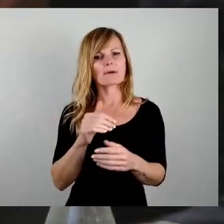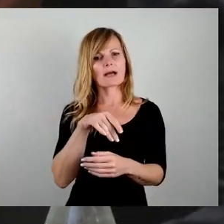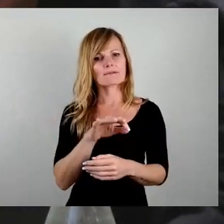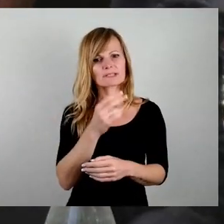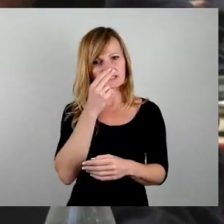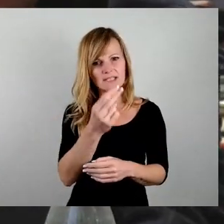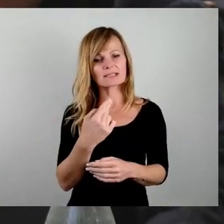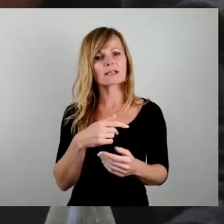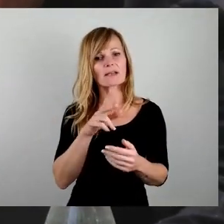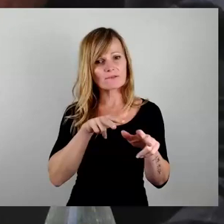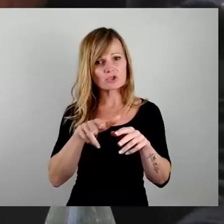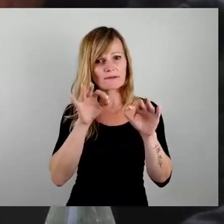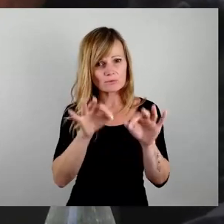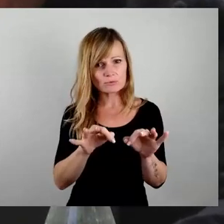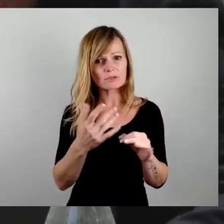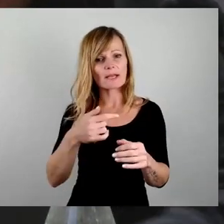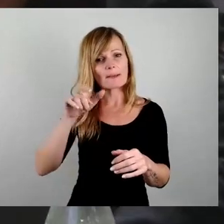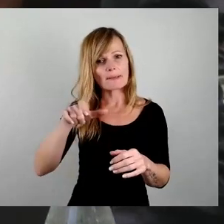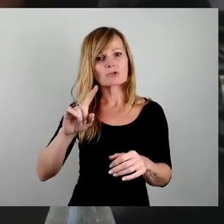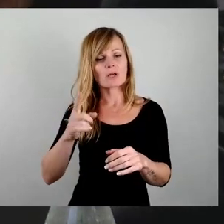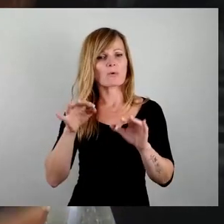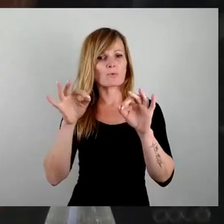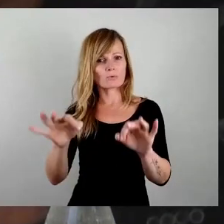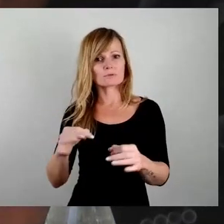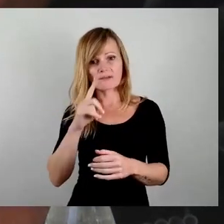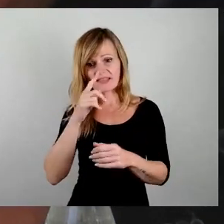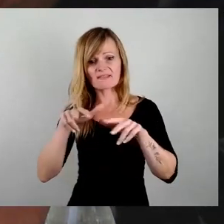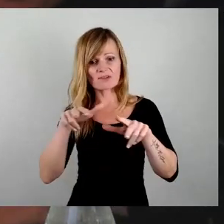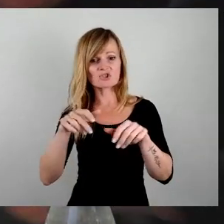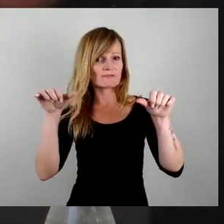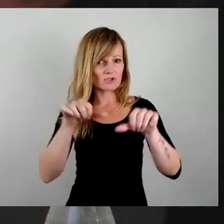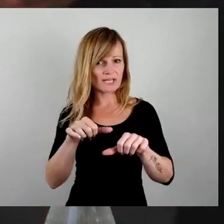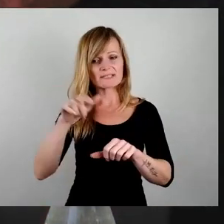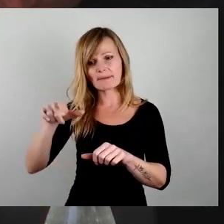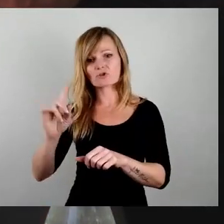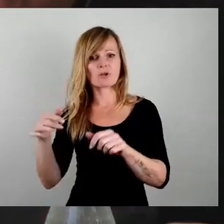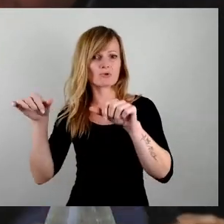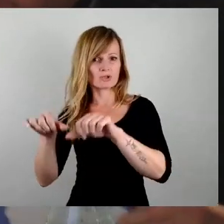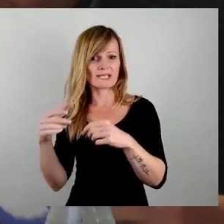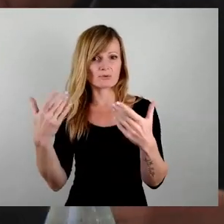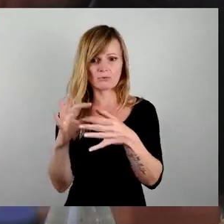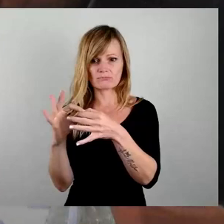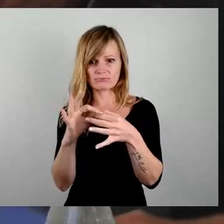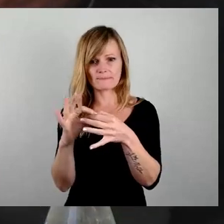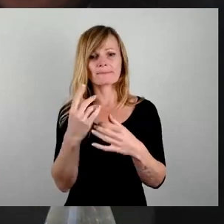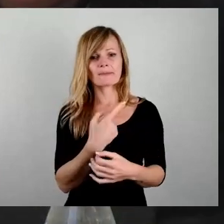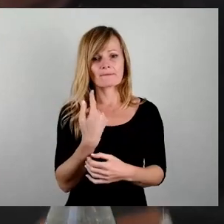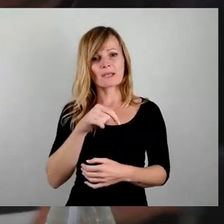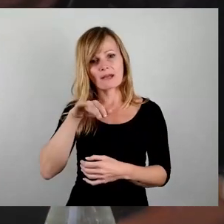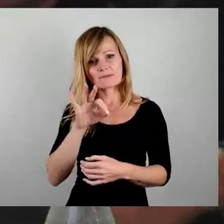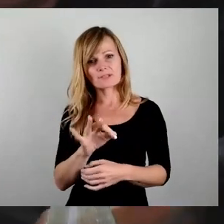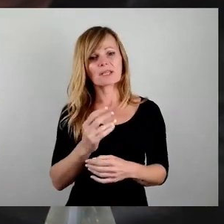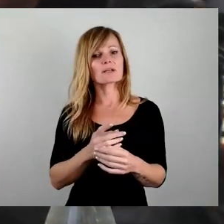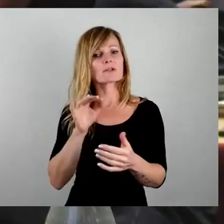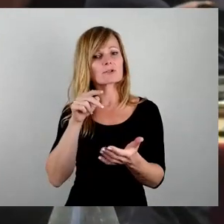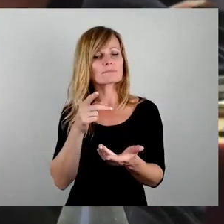können auch den Menschen es gut gehen, geht es der Wirtschaft schlecht, geht es den Menschen schlecht. Und die AfD, wir wollen dafür stehen, dass